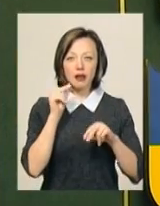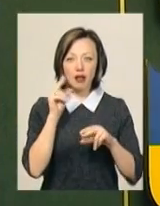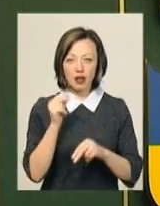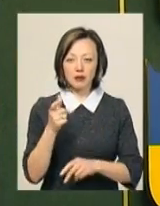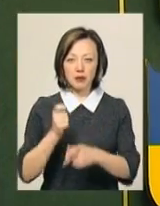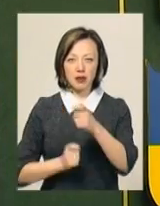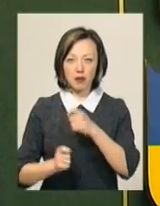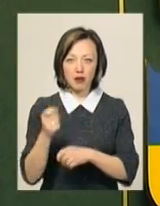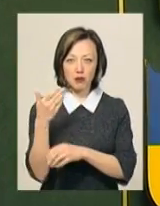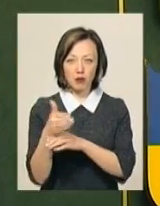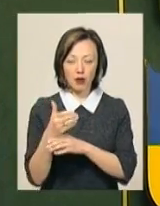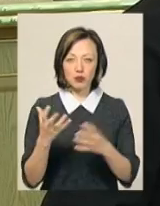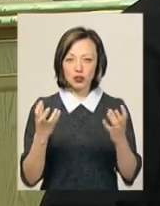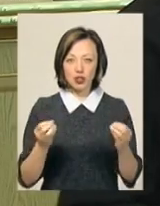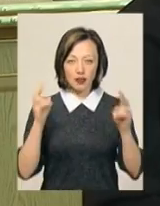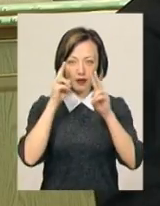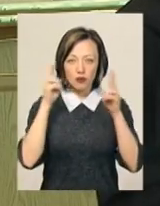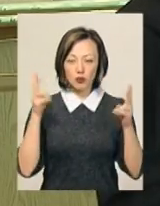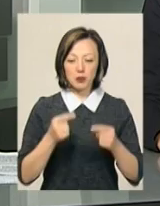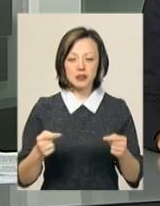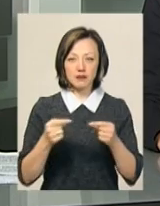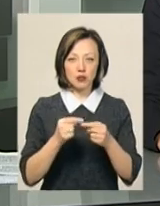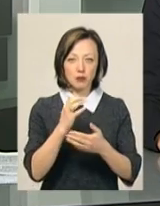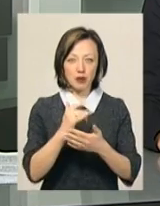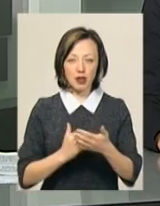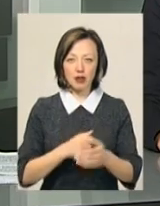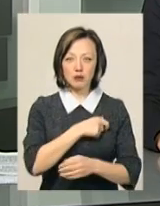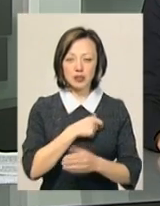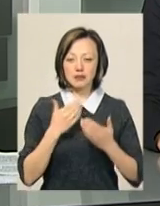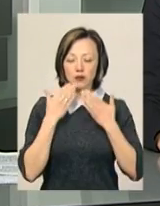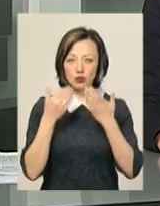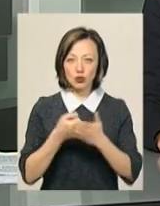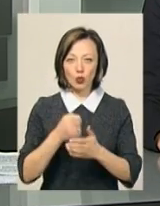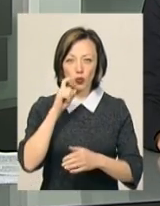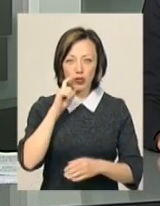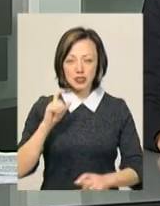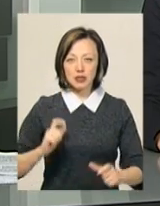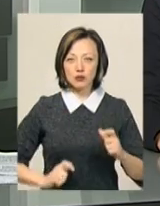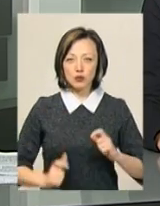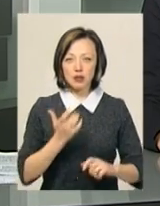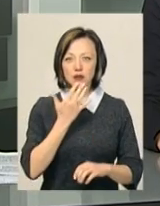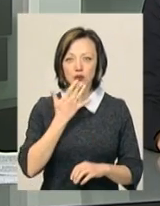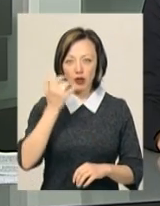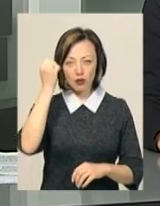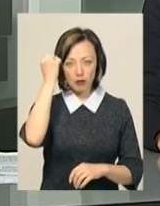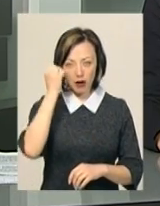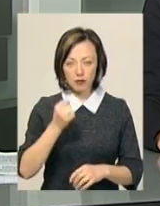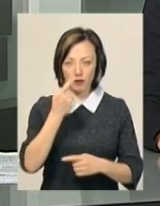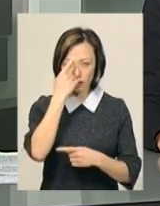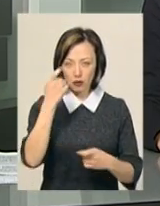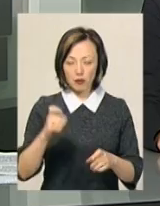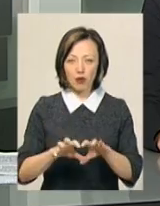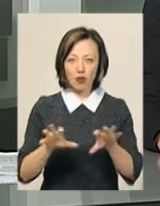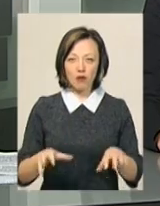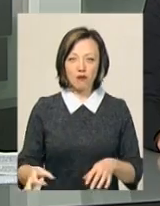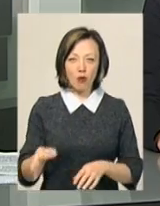стяг ще невідомо. Щоб визначитися з їх переліком, обранці звернуться до Українського інституту національної пам'яті, повідомив голова